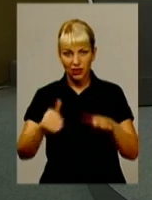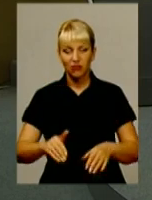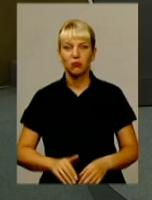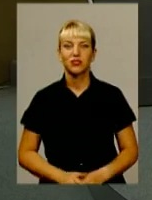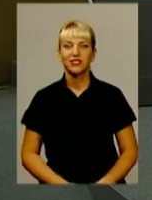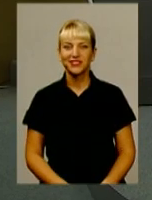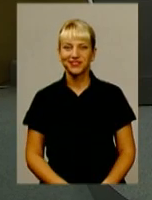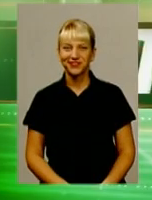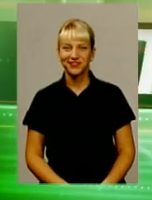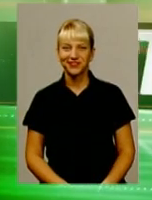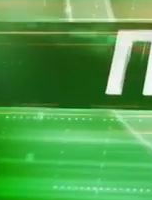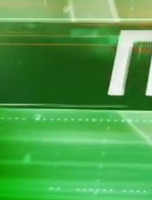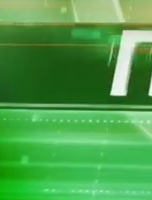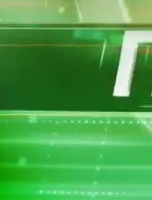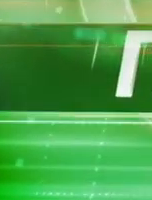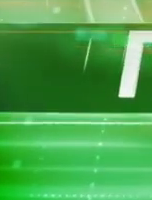До зустрічі.